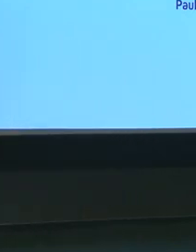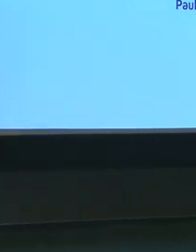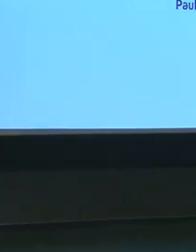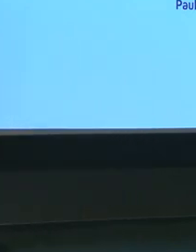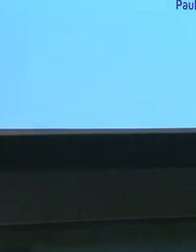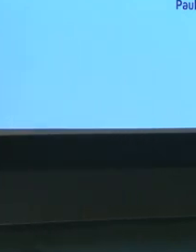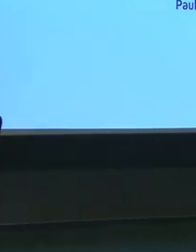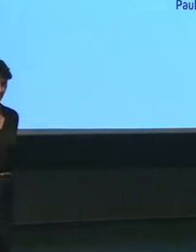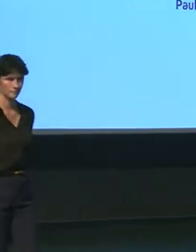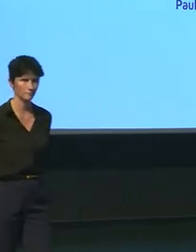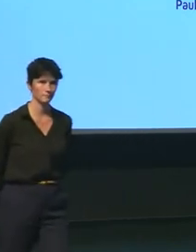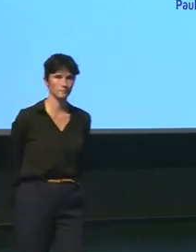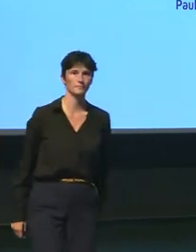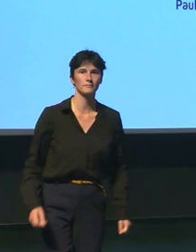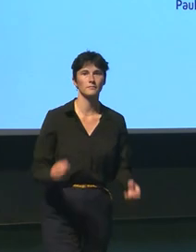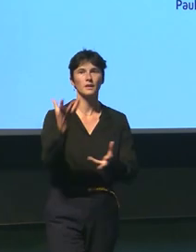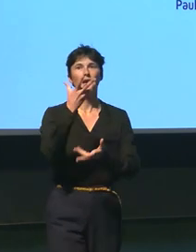d'un déficit d'imagination